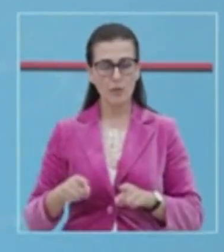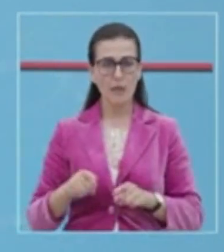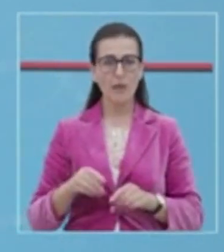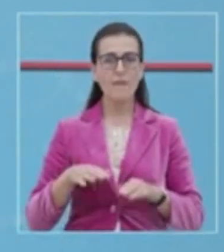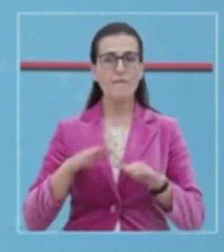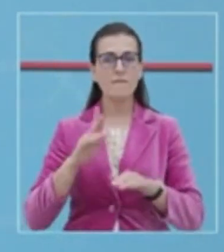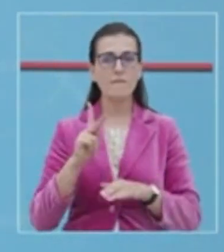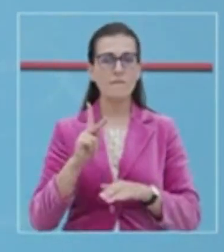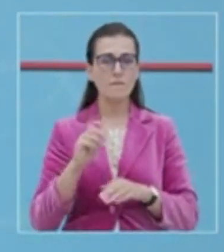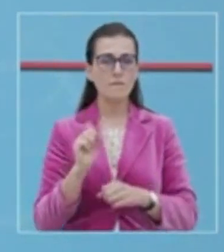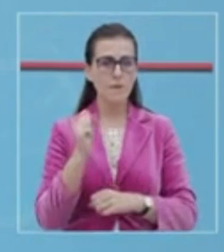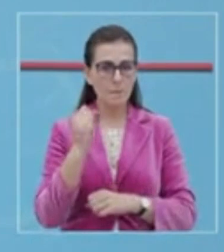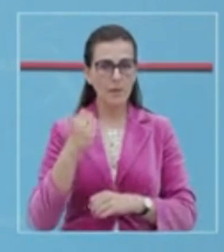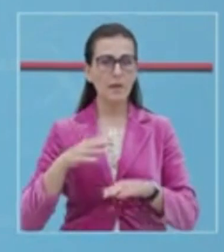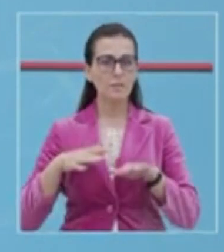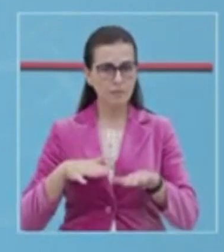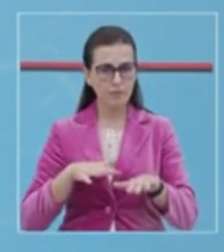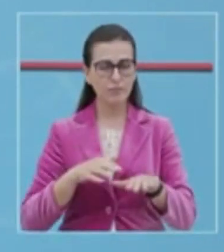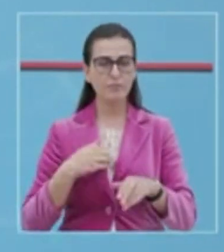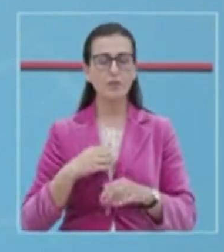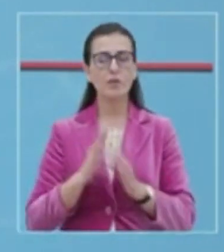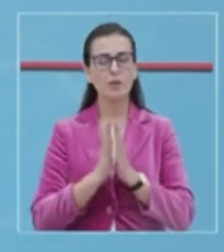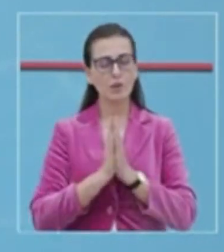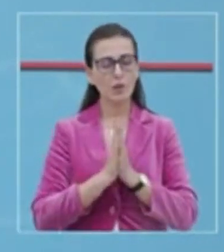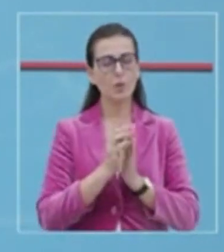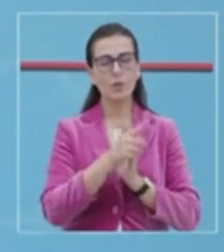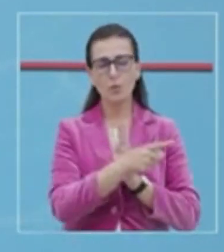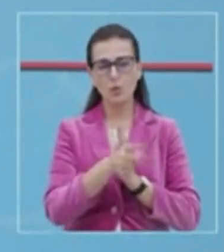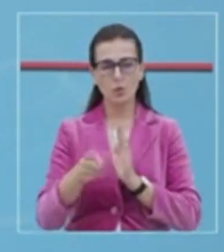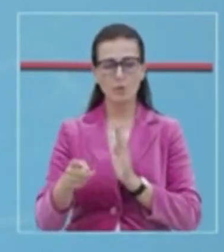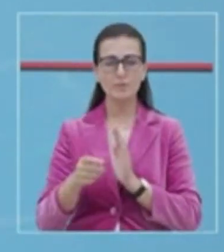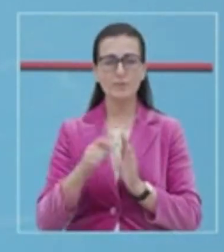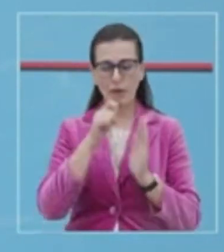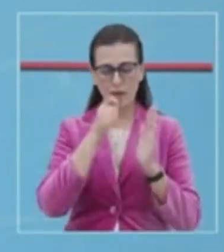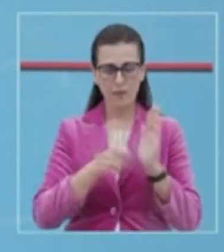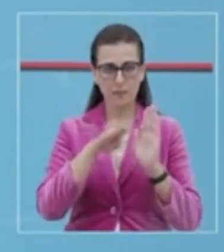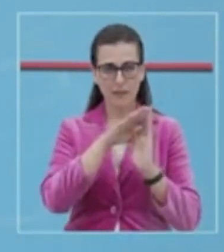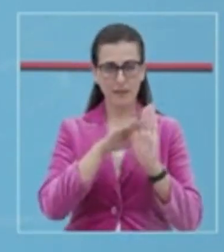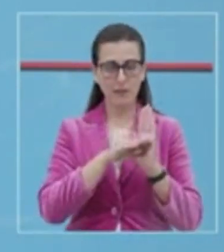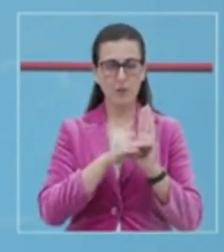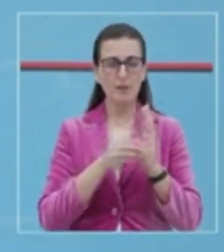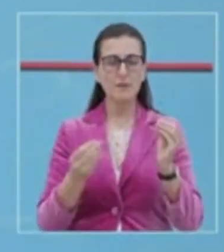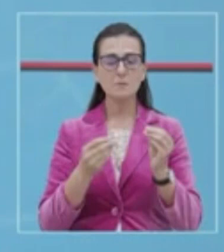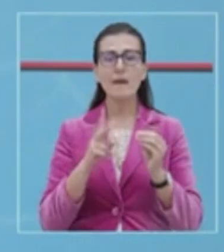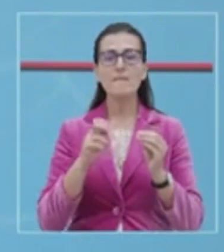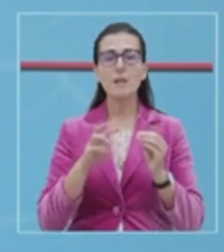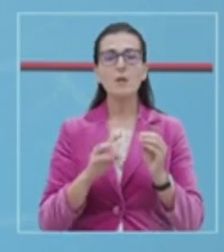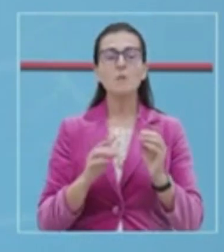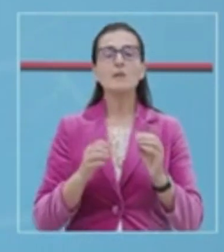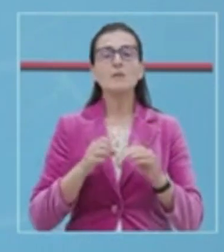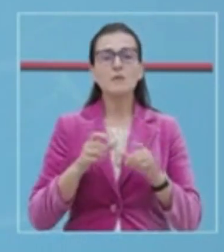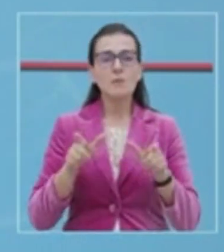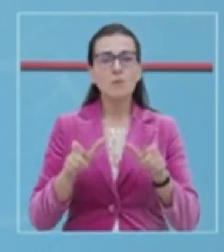dërmarje me shumë punëtor, i bëjmë apel të gjithve. Ju lutem respektoni regullat, e vetëmja mënyrë për të